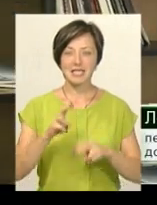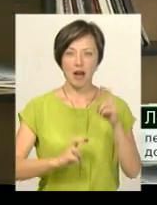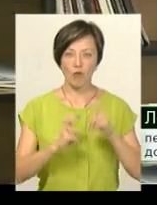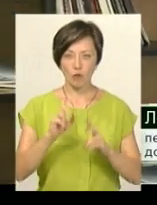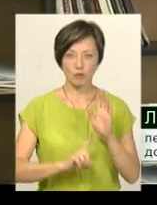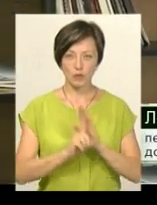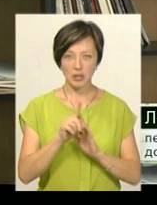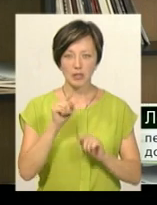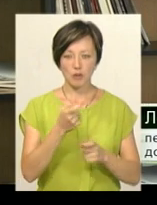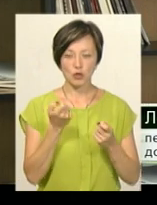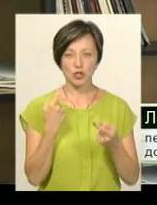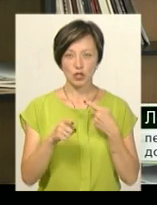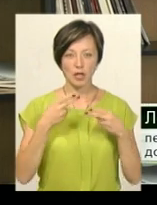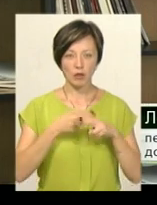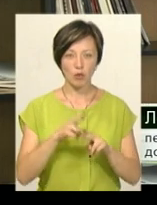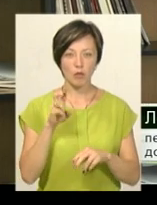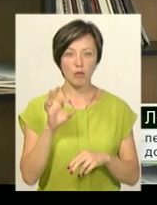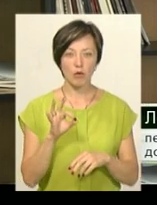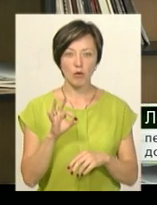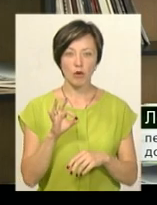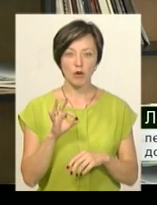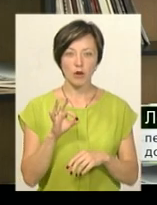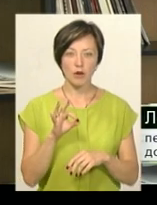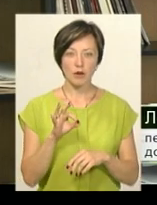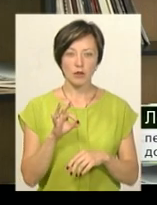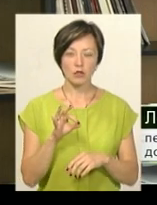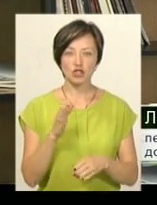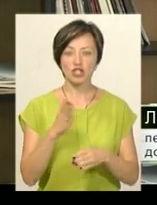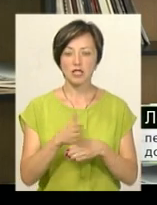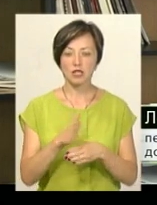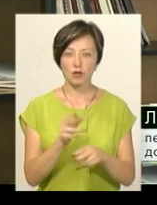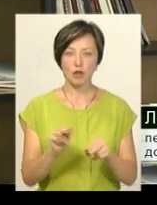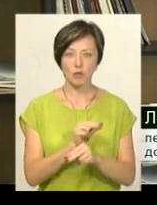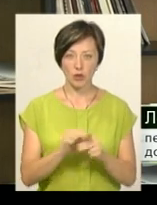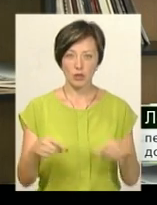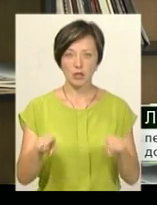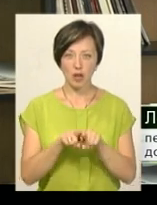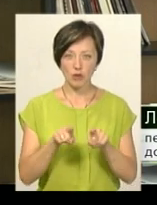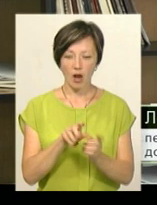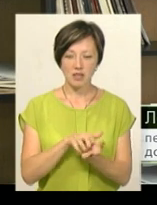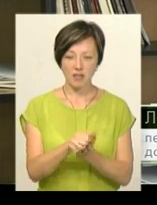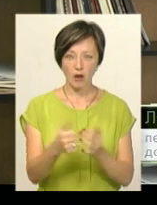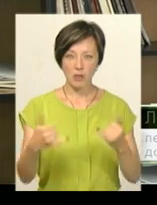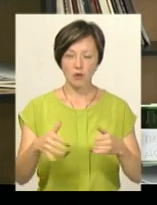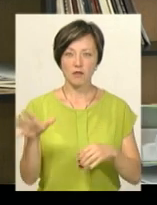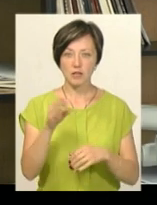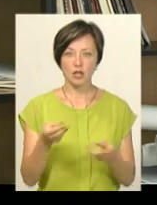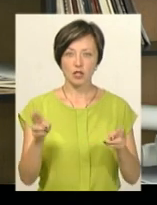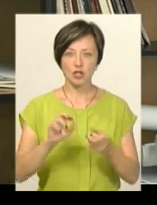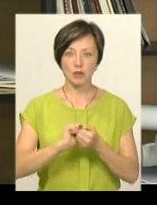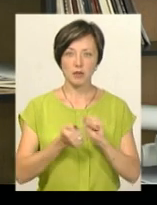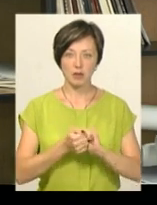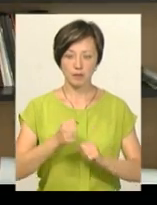трошки інша технологія буде, тому що частину будуть вони ремонтувати також асфальтобетоном, а все остальне будуть з